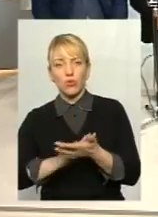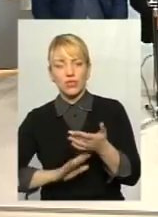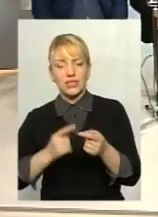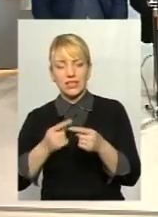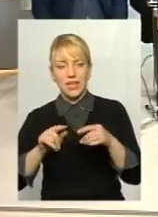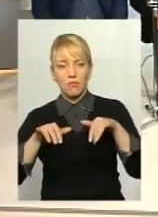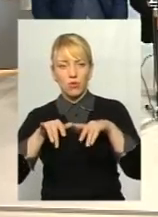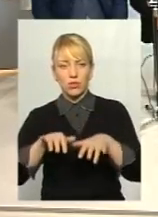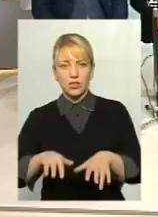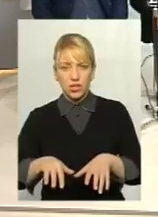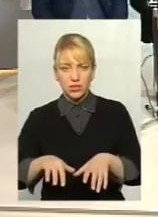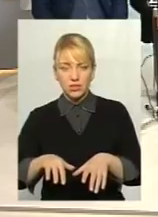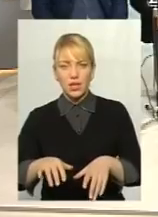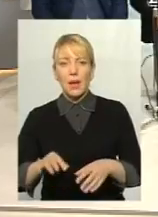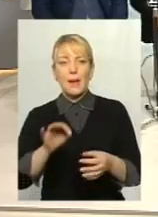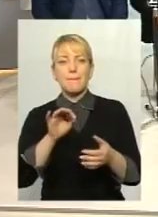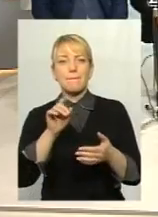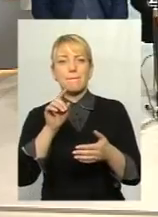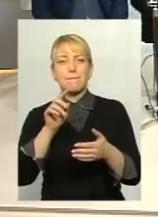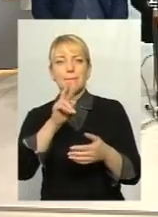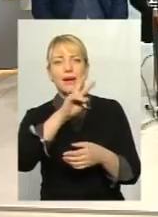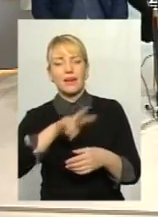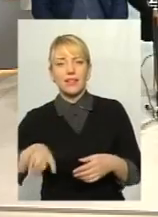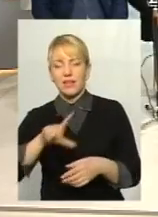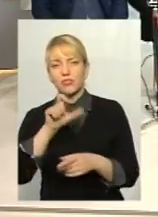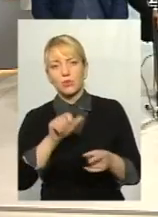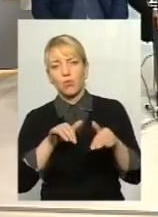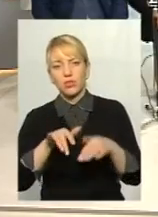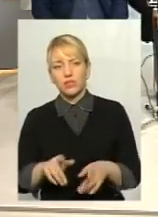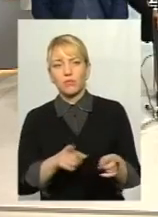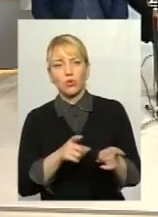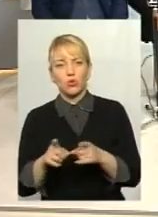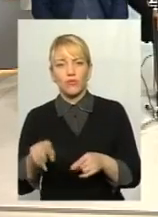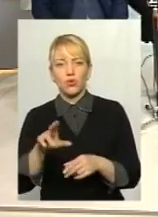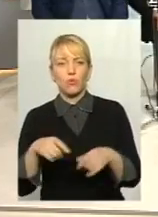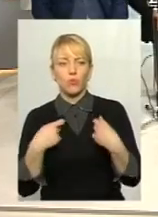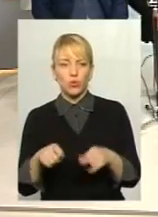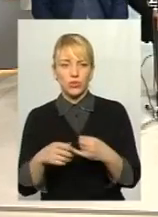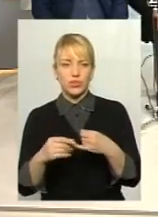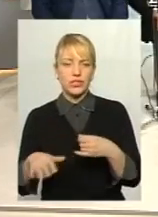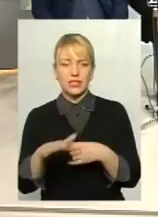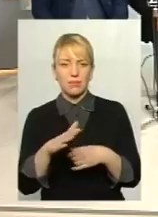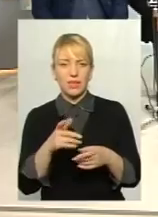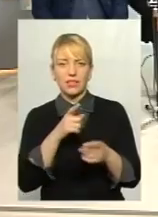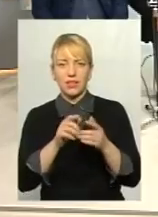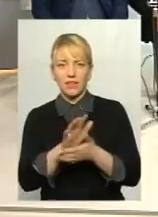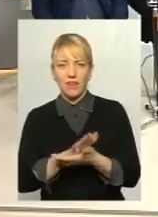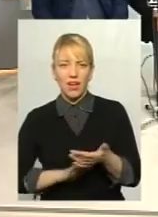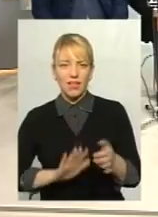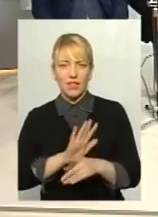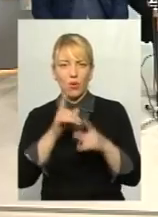процес. Паралельно з процесом підготовки до продажу землі триває неоголошена війна.